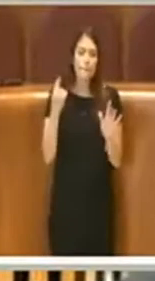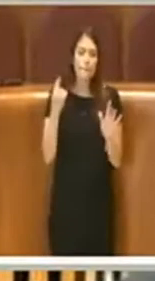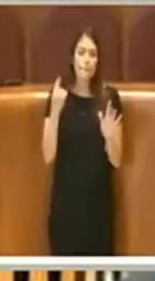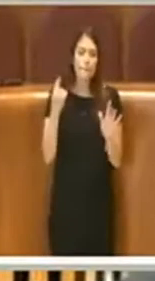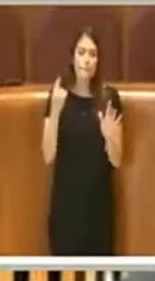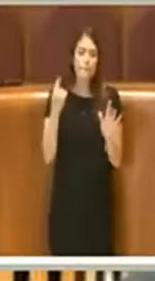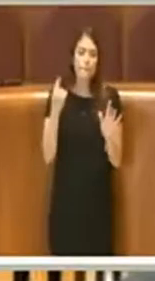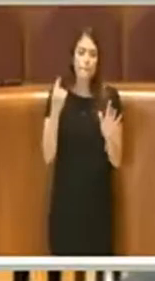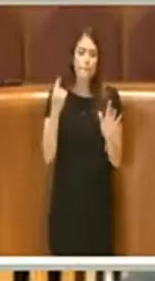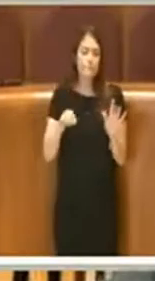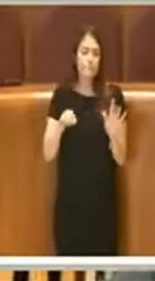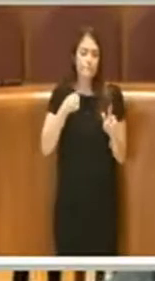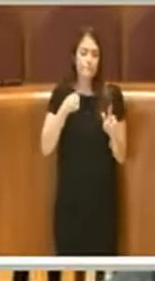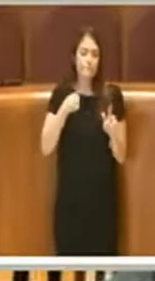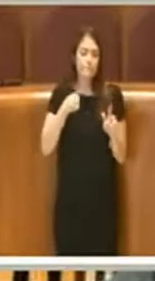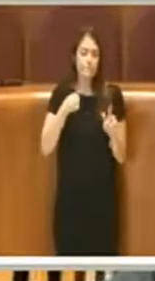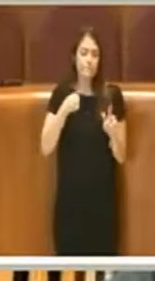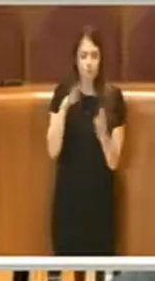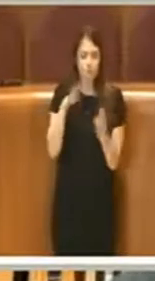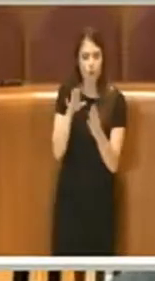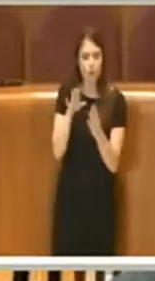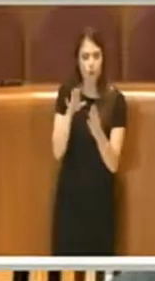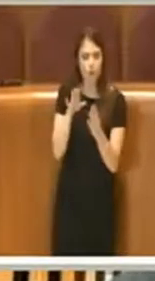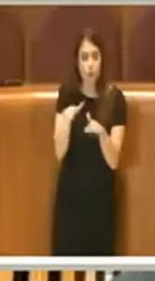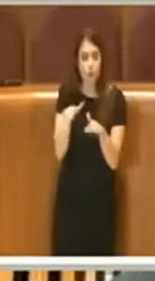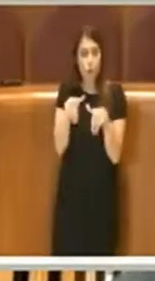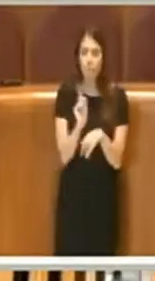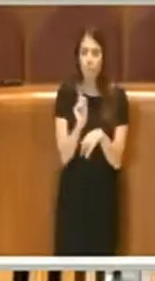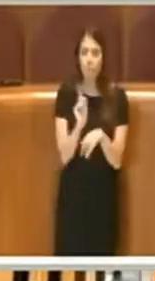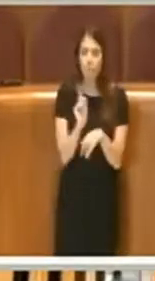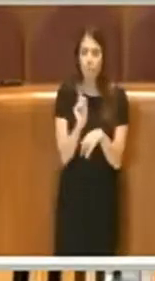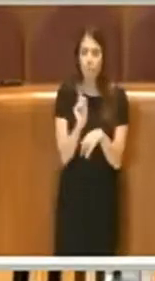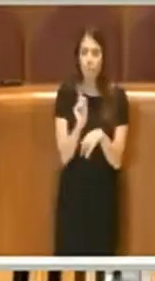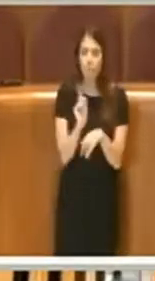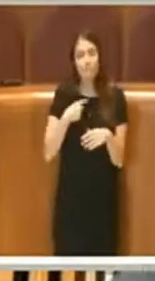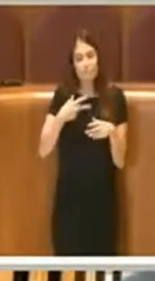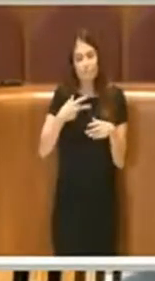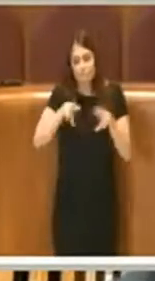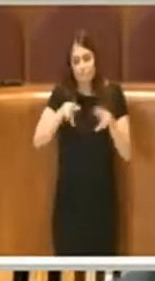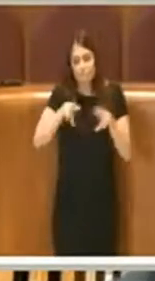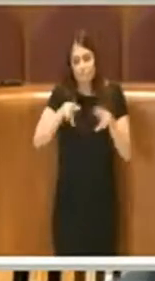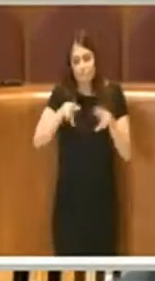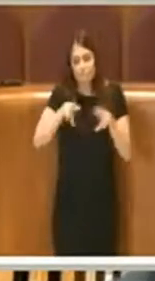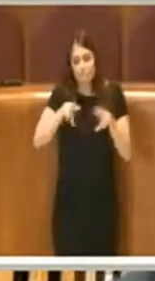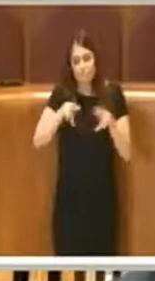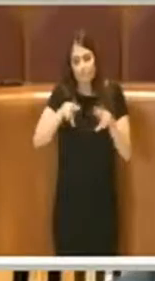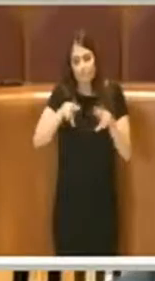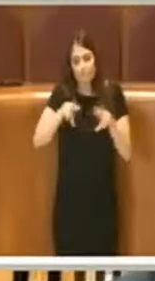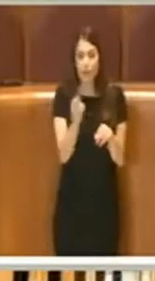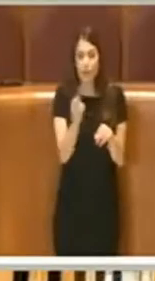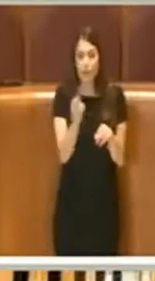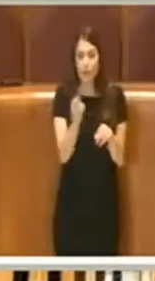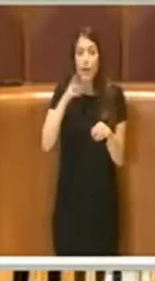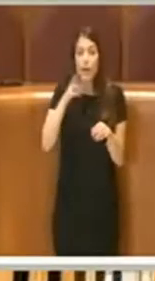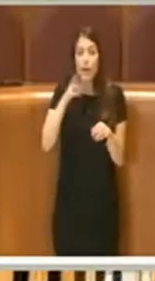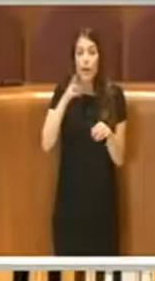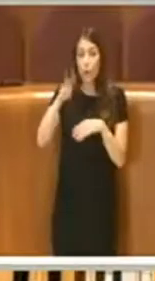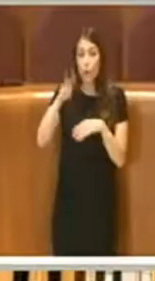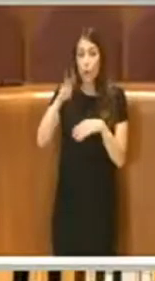ovviamente non ci sottraiamo al confronto, precisiamo qual è stato l'iter nuovamente. Nel 2019